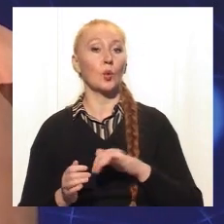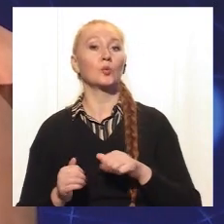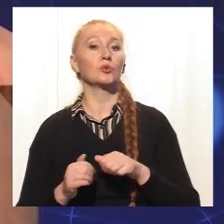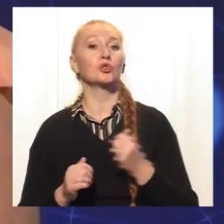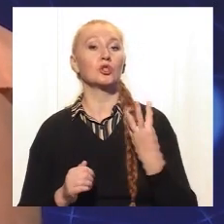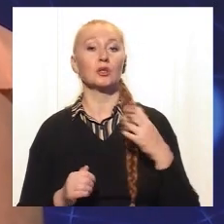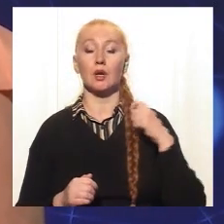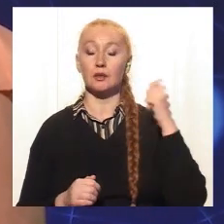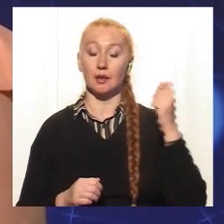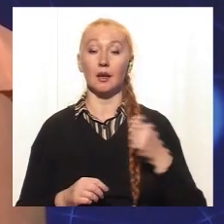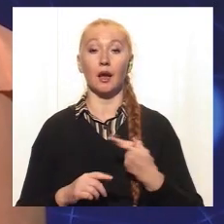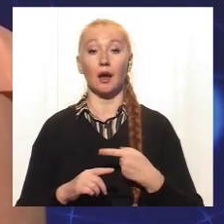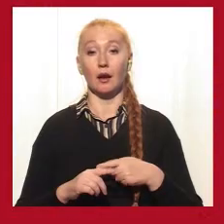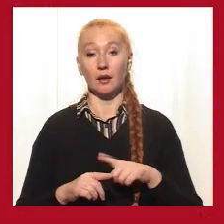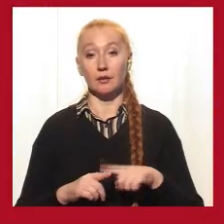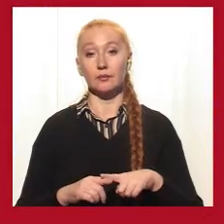років.